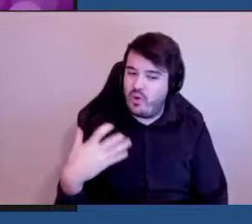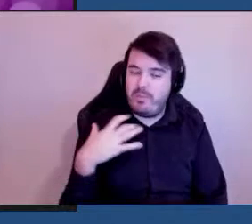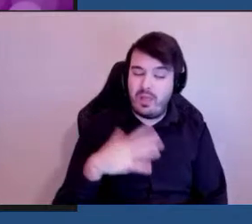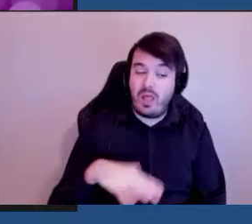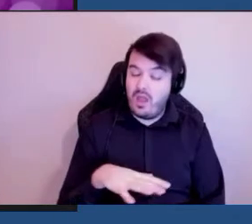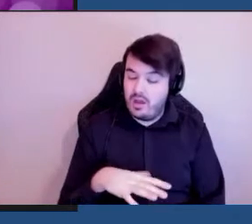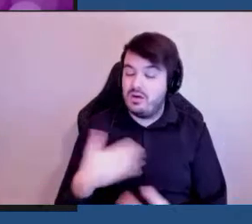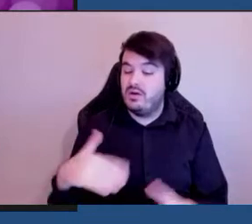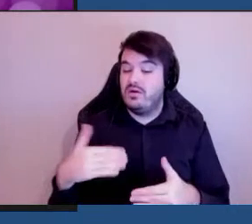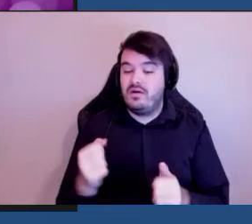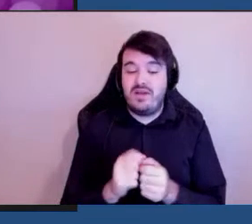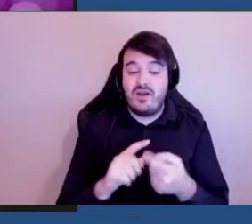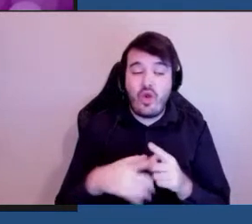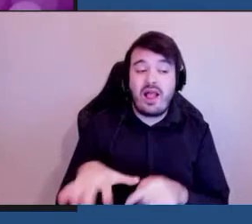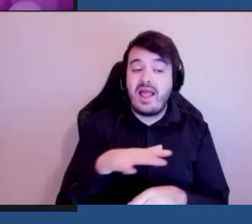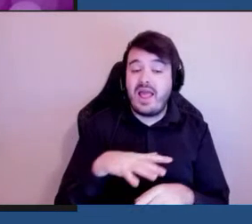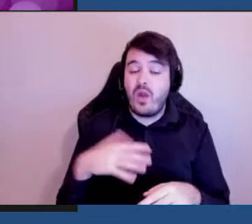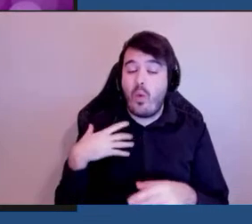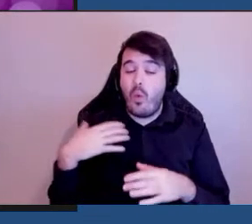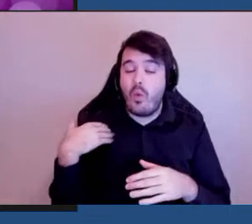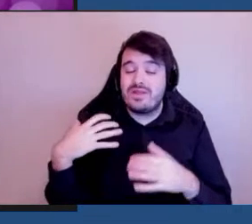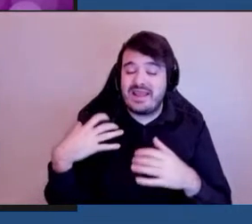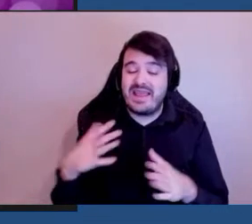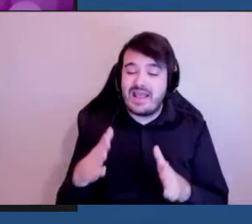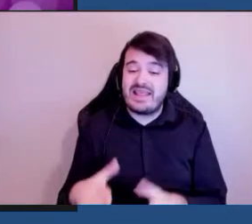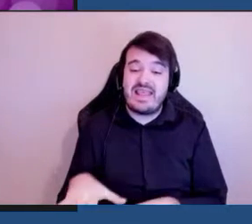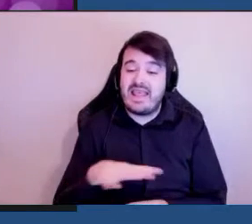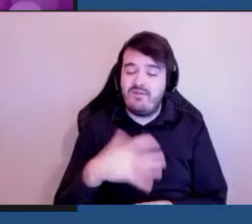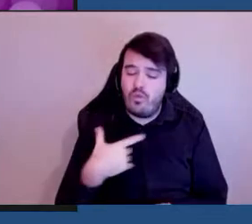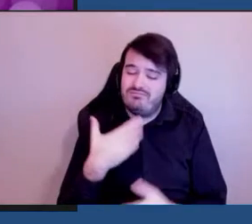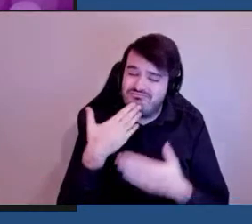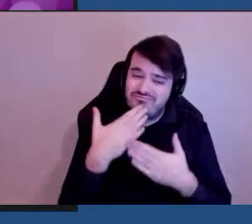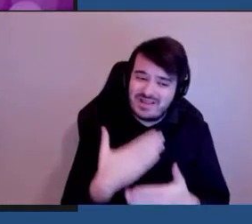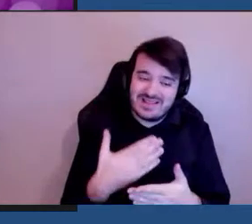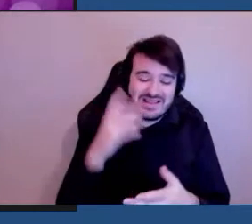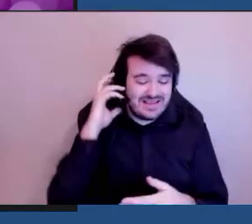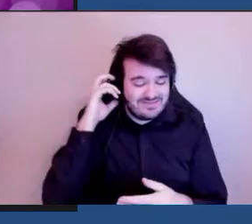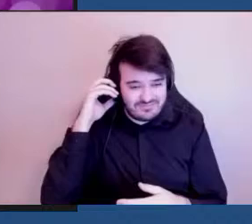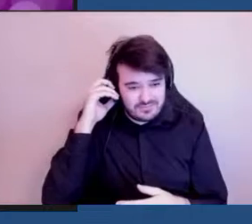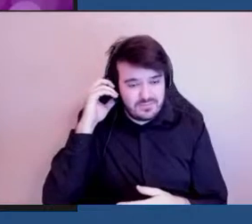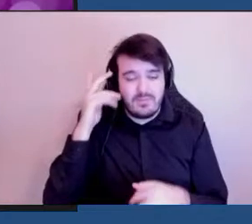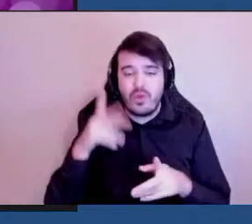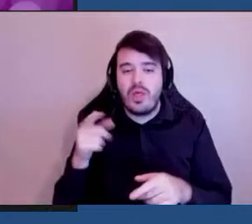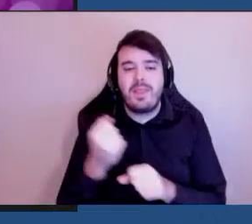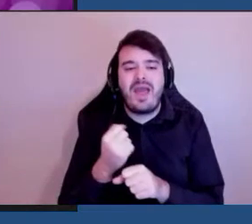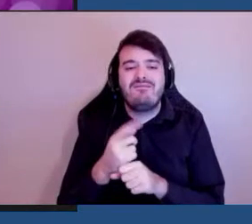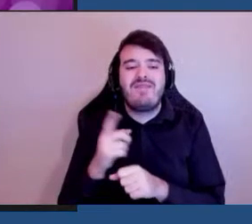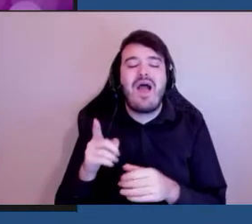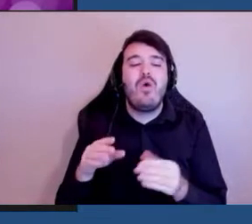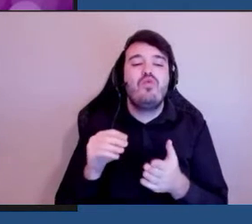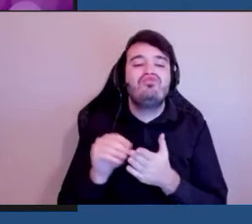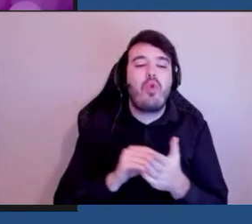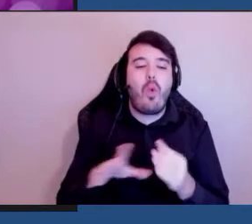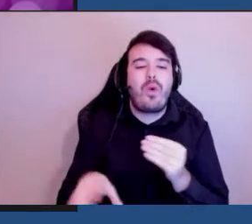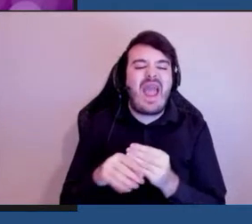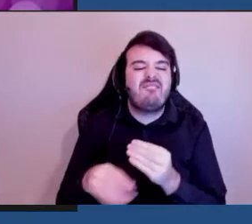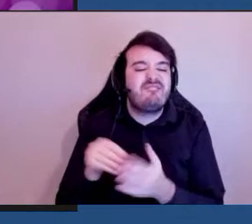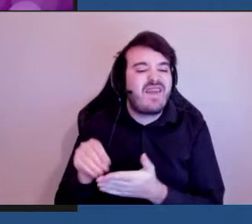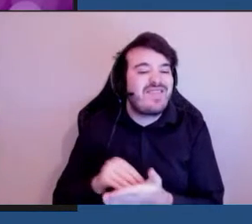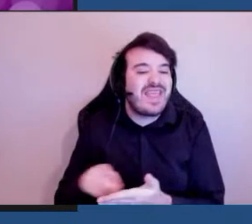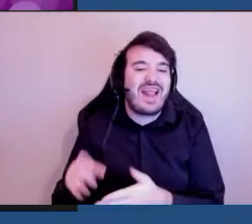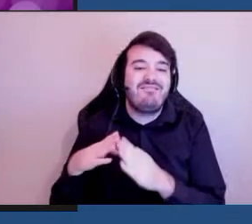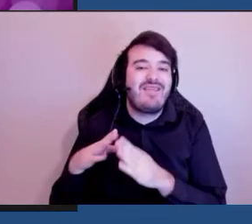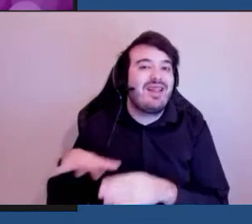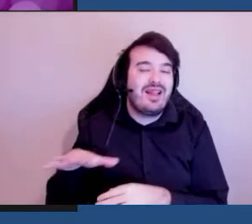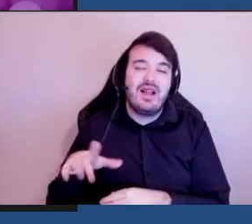collègues conseillers. J'aimerais remercier ceux qui travaillent au bureau du greffier de la ville de nous